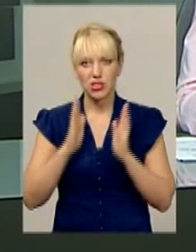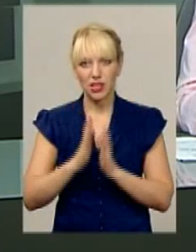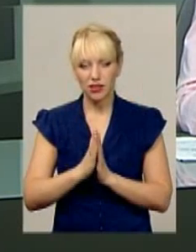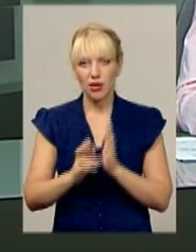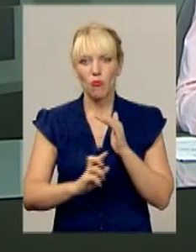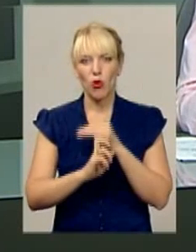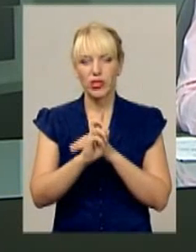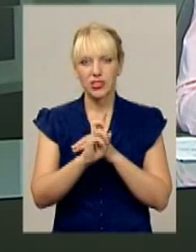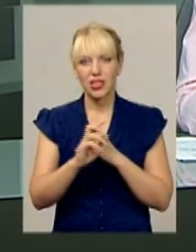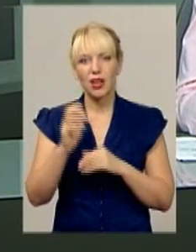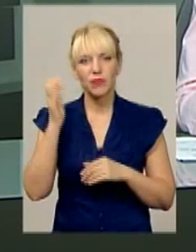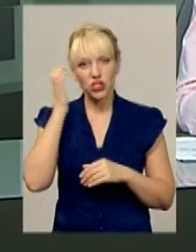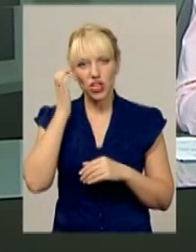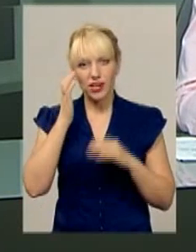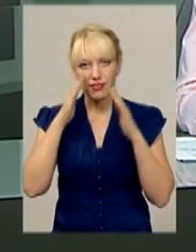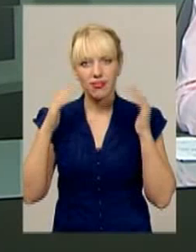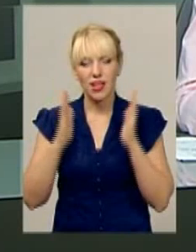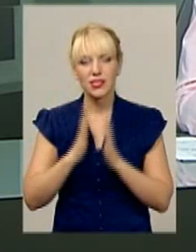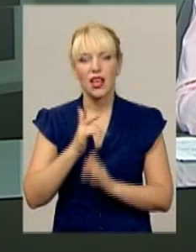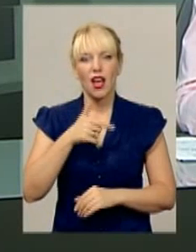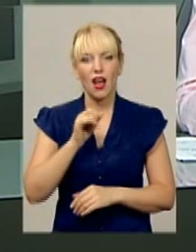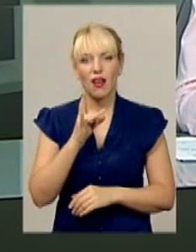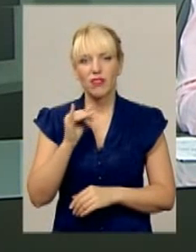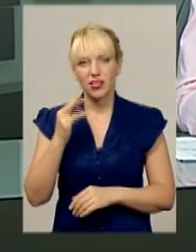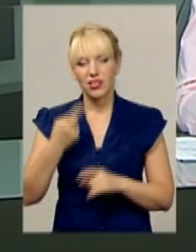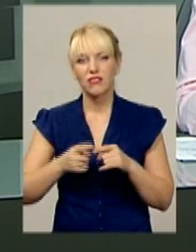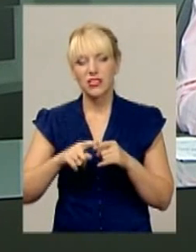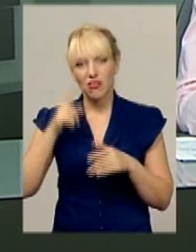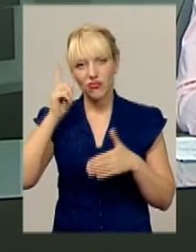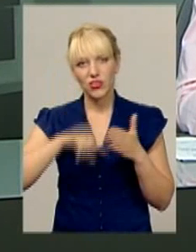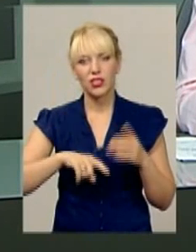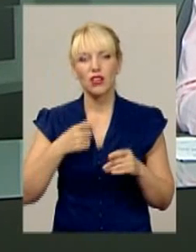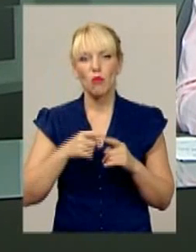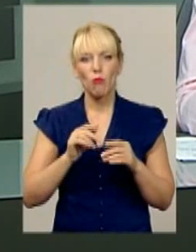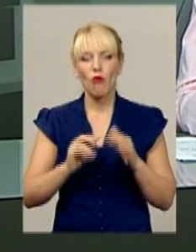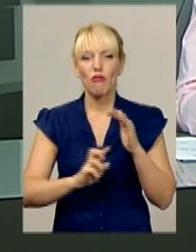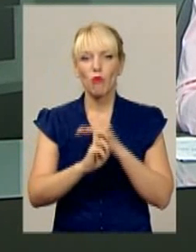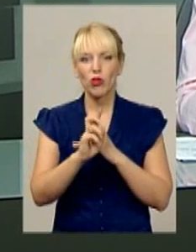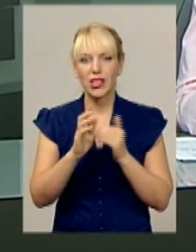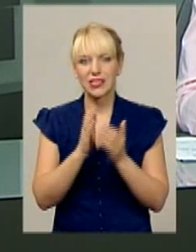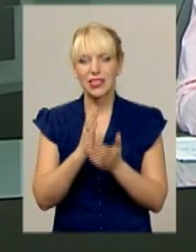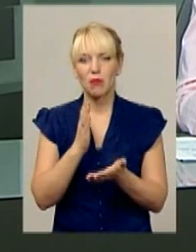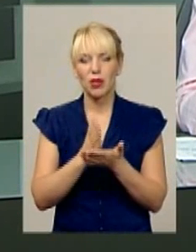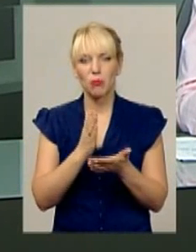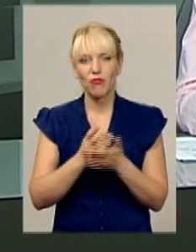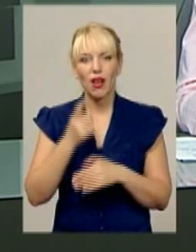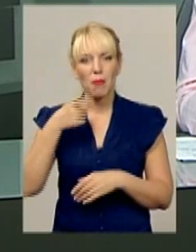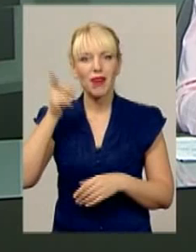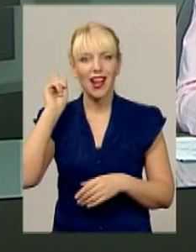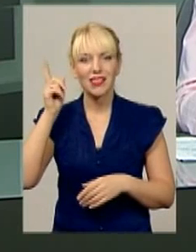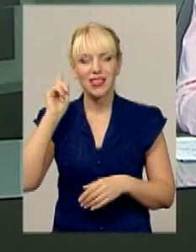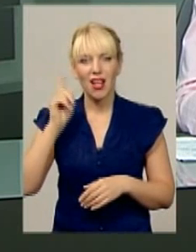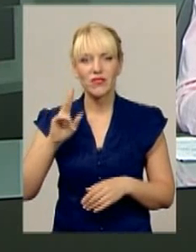Богородиці Чернець Гавріїл і його парафіяни в це вірять. Адже у монастирі перебуває прадавня чудотворна ікона